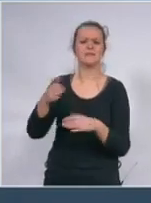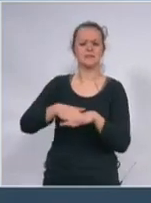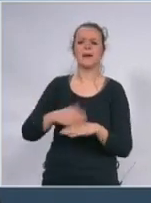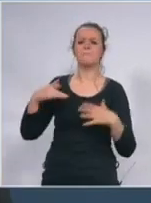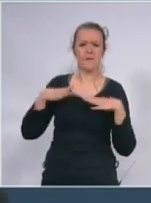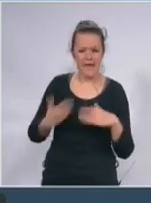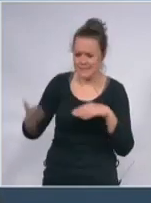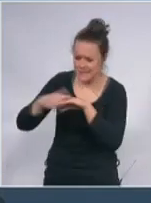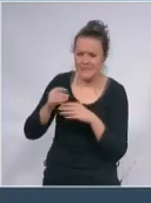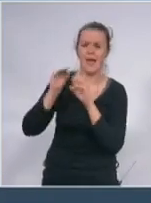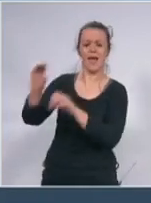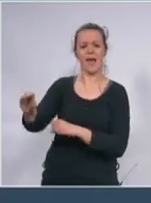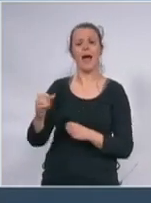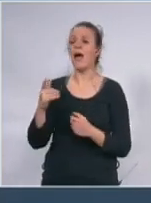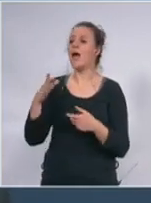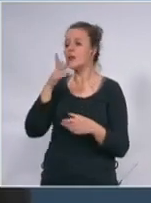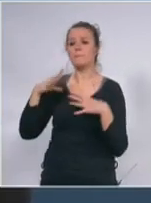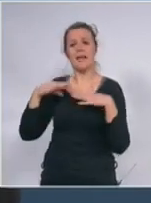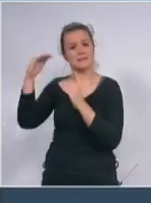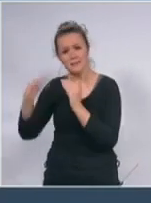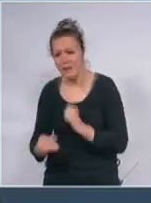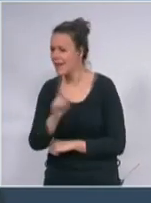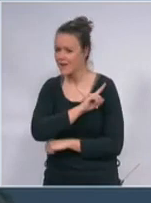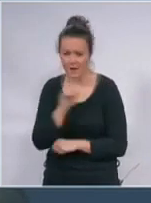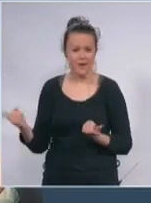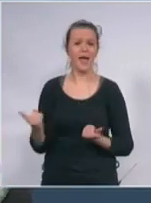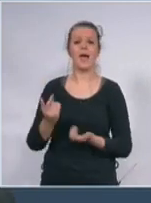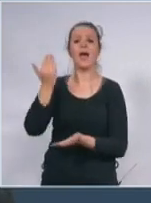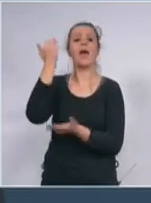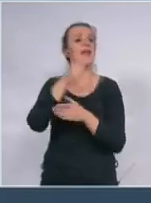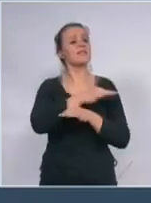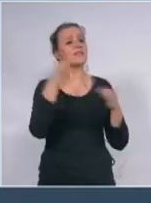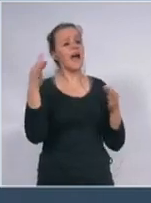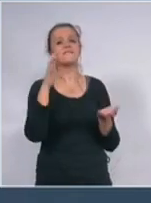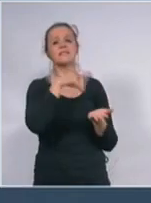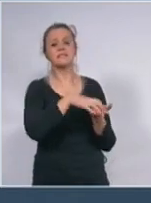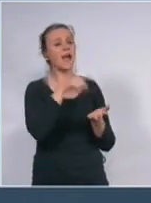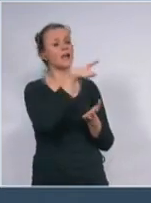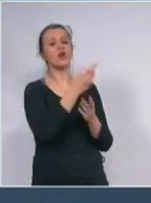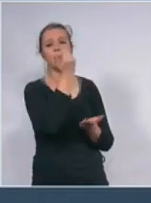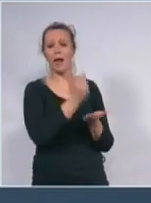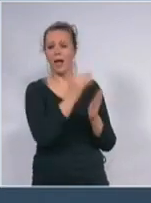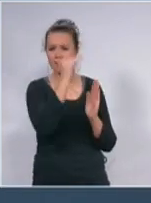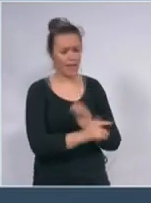penzije i nećemo osmanjivati penzije i nećemo osmanjivati platu u javnom sektoru i moja molba privatnicima